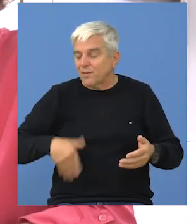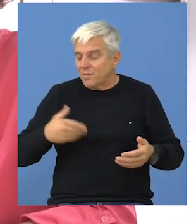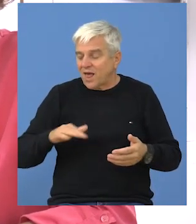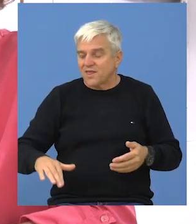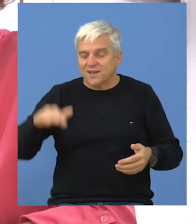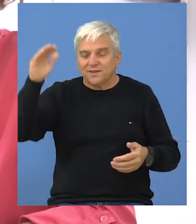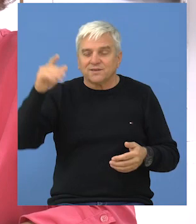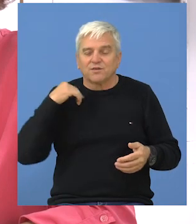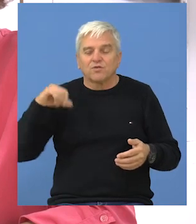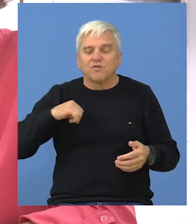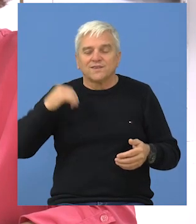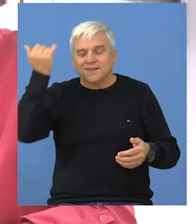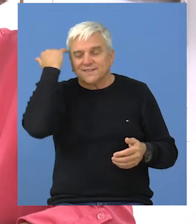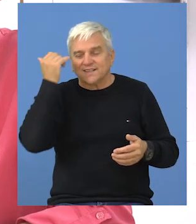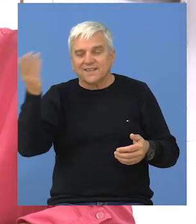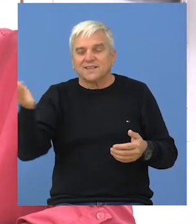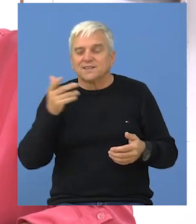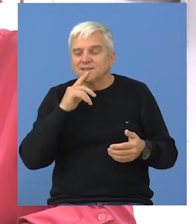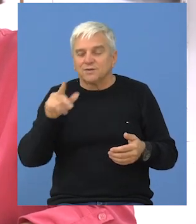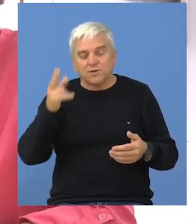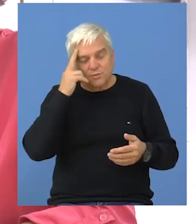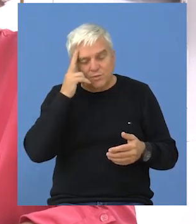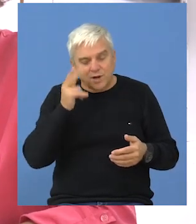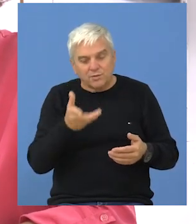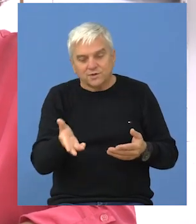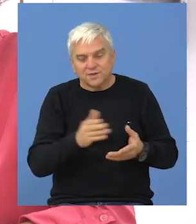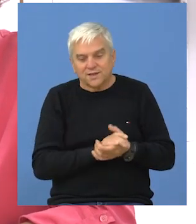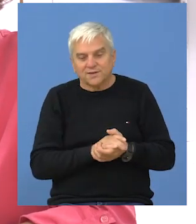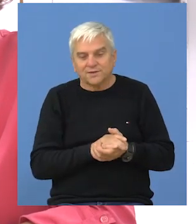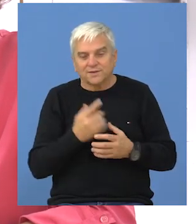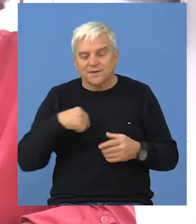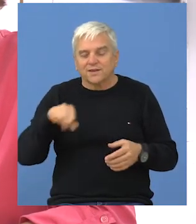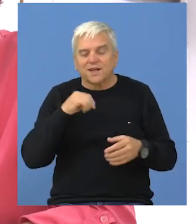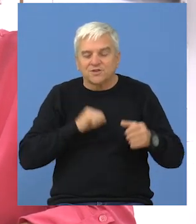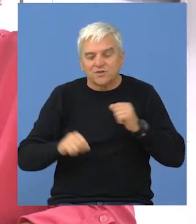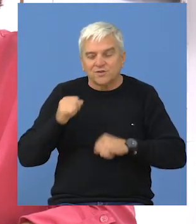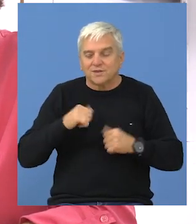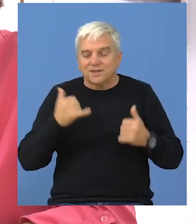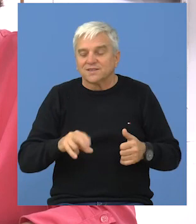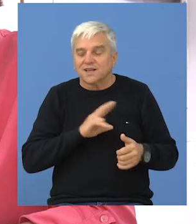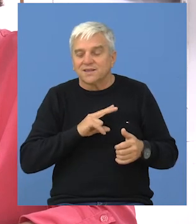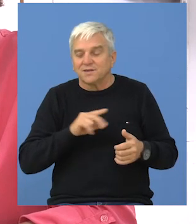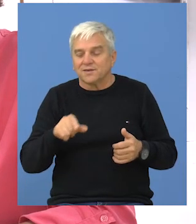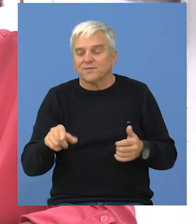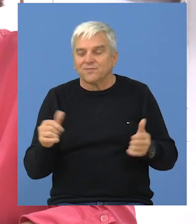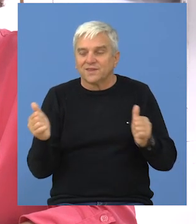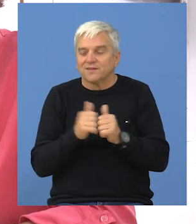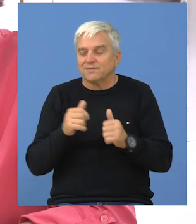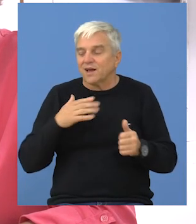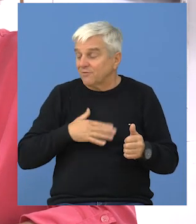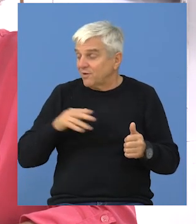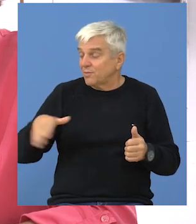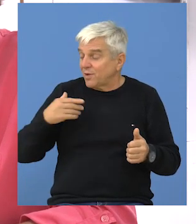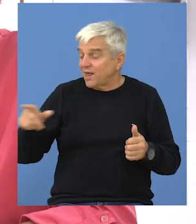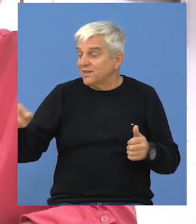generacije kod pokrajinskog sekretarijata i oni su prepoznali naše napore i sada imamo prilike sa